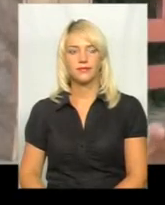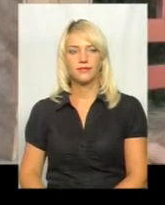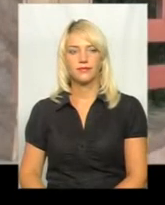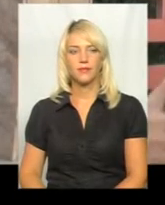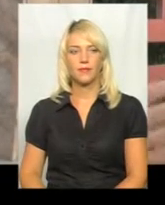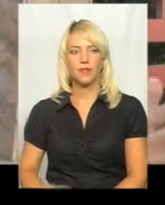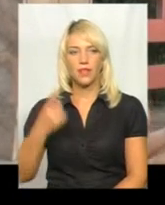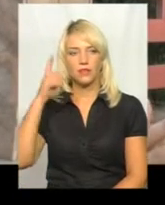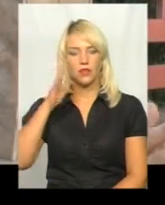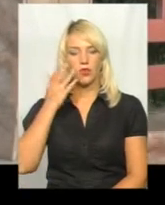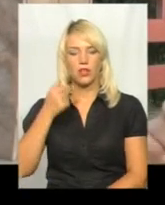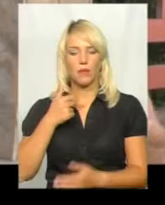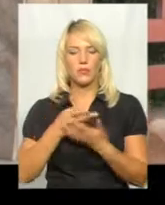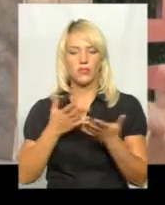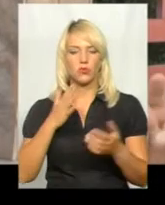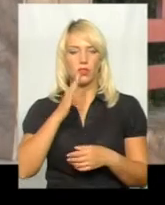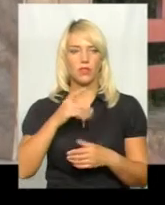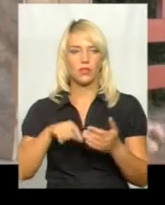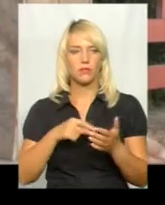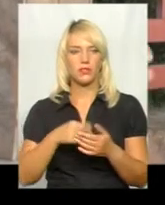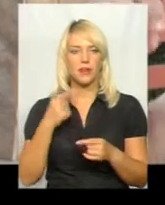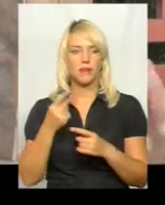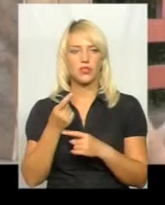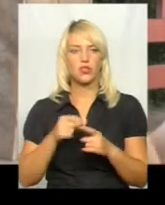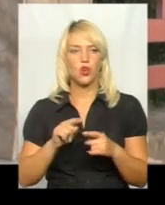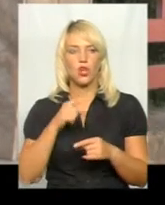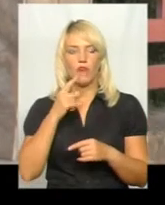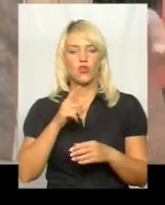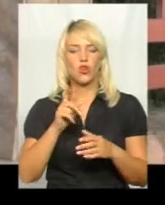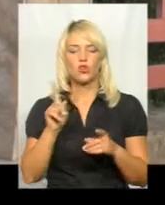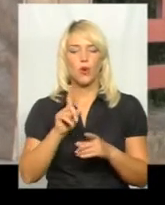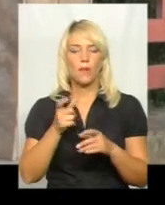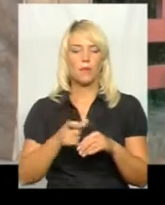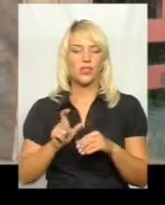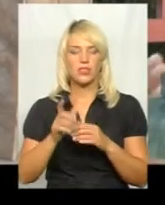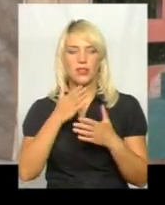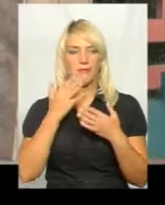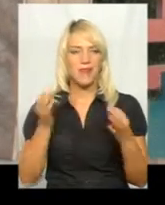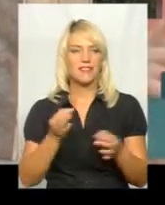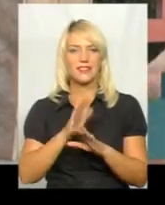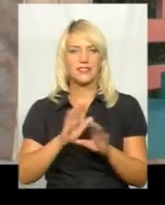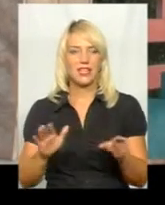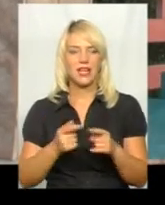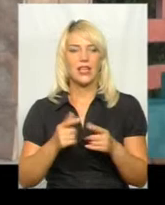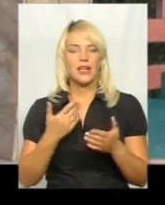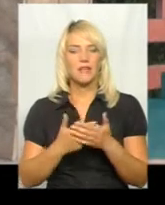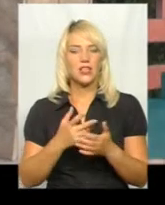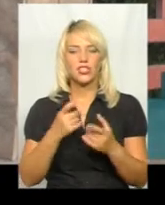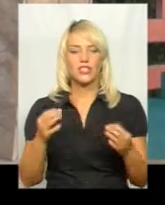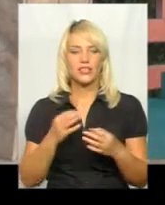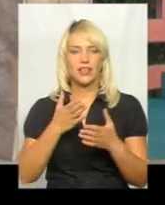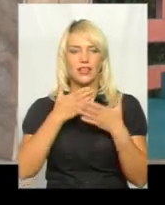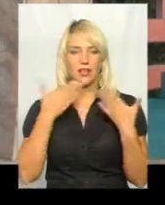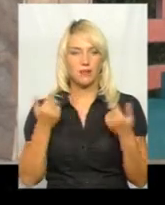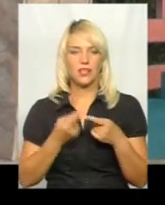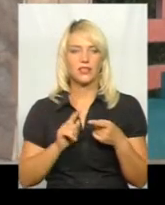Знаєте, коли я презентую наше місто, я перш за все розказую те, чого більше ніде немає або майже більше ніде немає. Тому такого майже більше ніде немає,